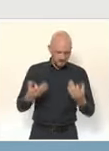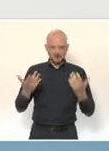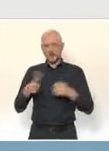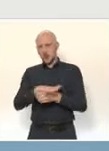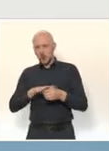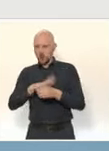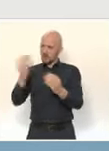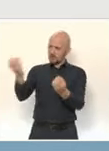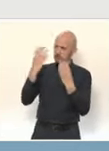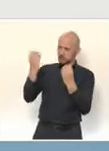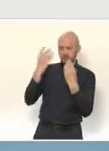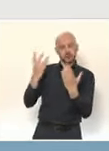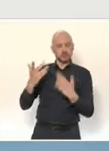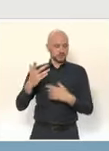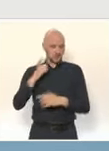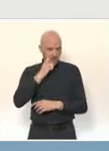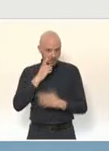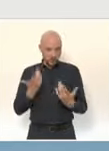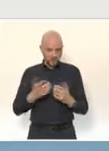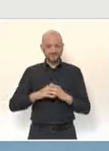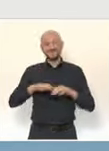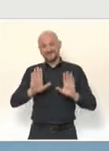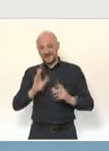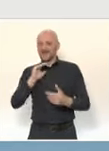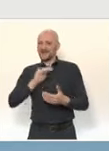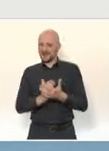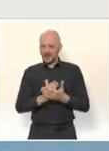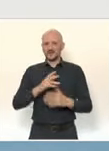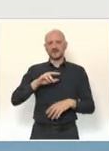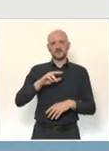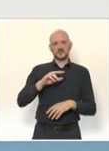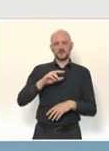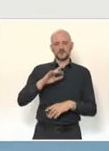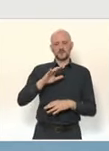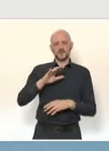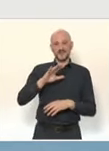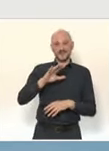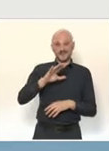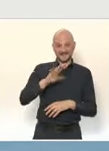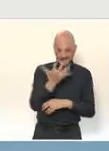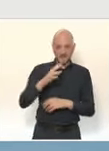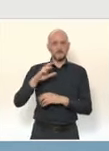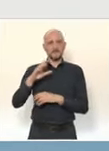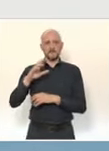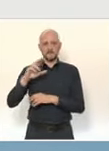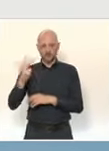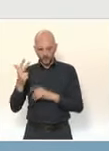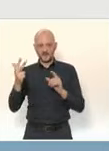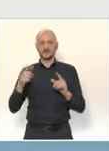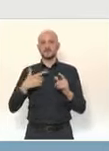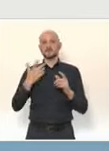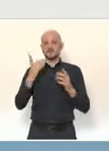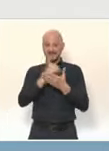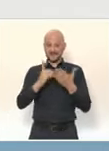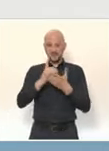simplement pour les élèves de 4e et de 3e des 15 départements les plus touchés par l'épidémie qui doivent s